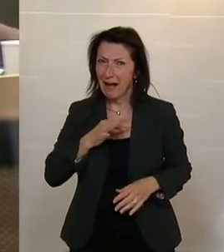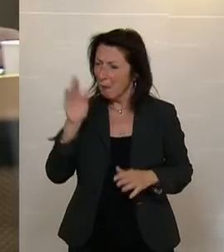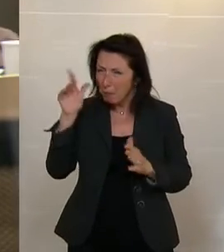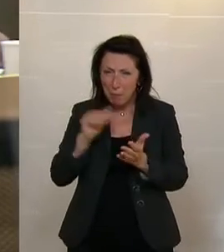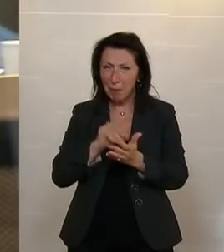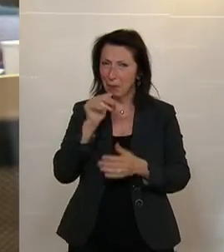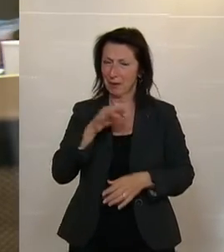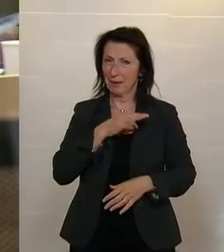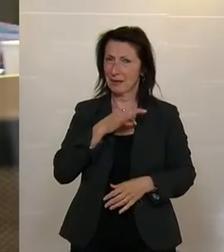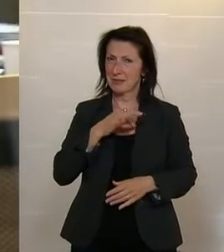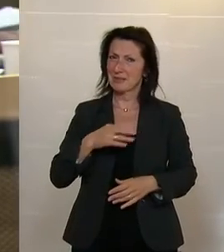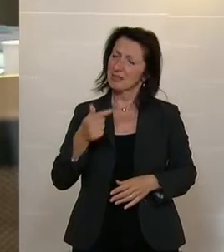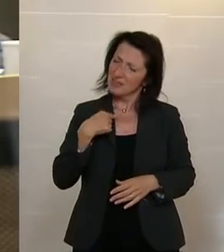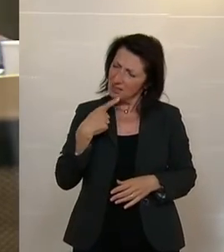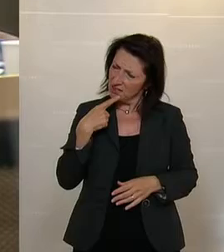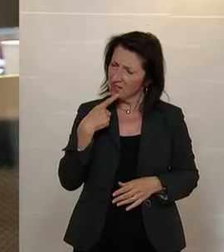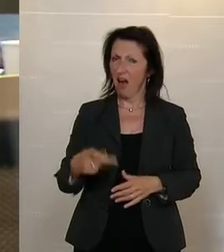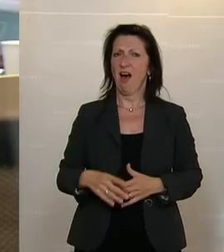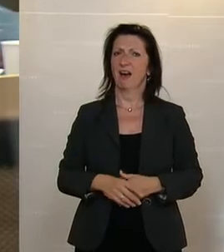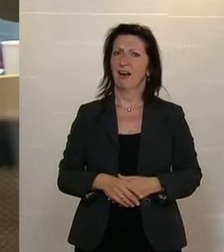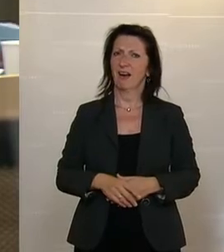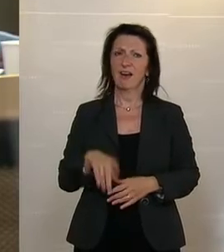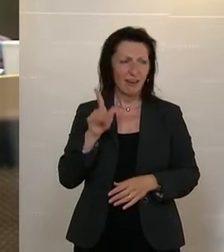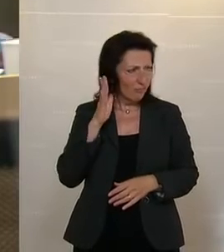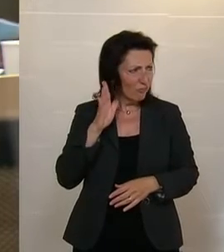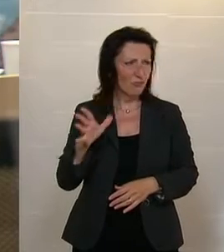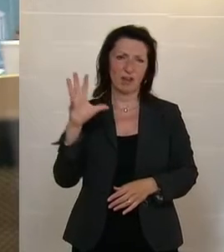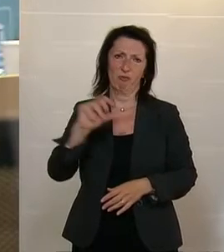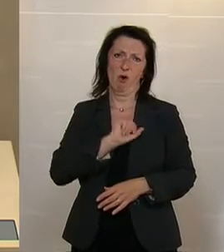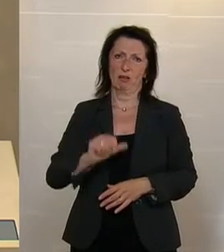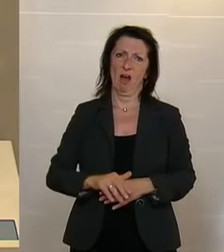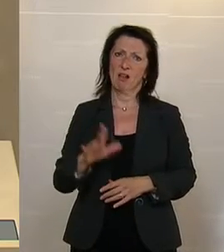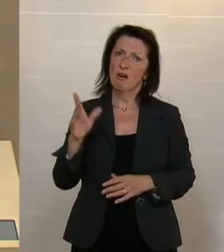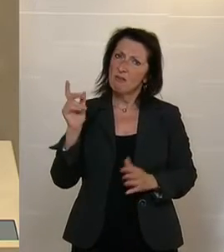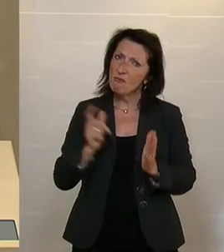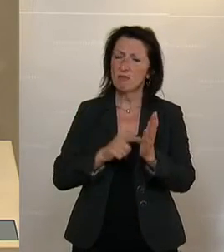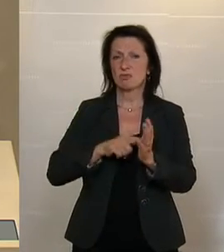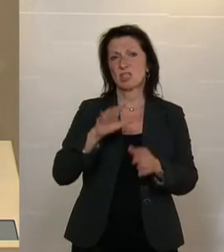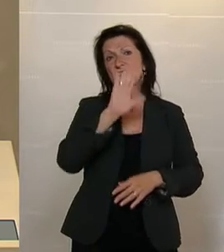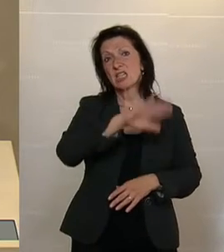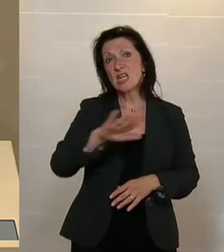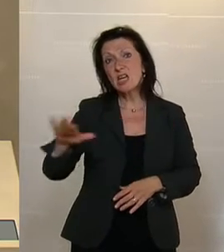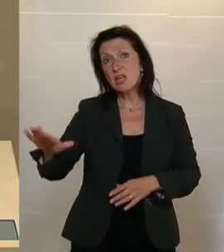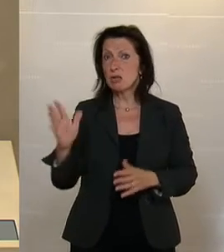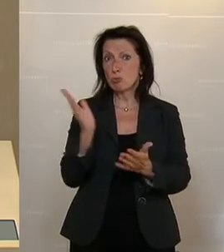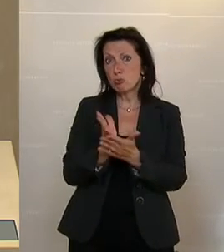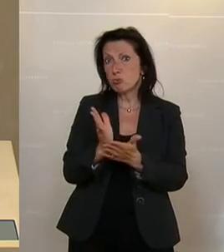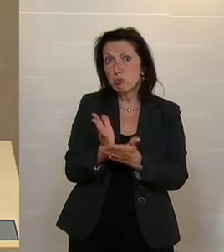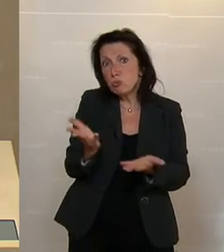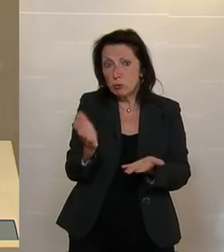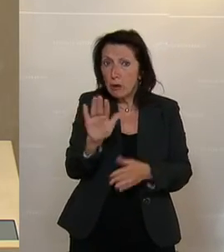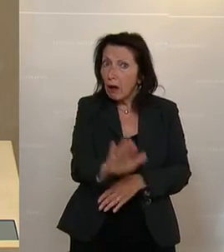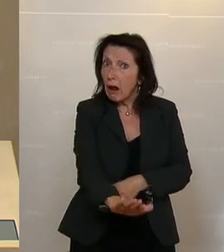Sie brauchen keine Angst. Ich sage Ihnen, wir werden davon profitieren, wenn unsere Kinder schon im